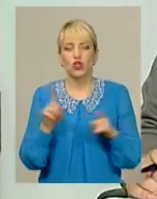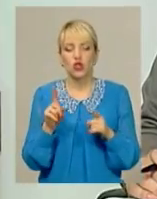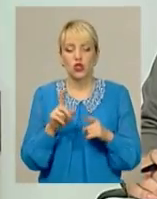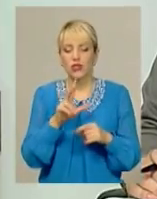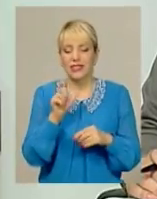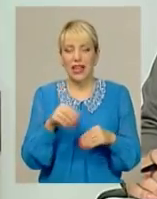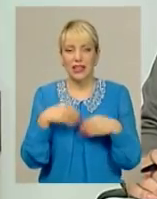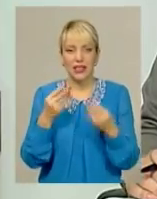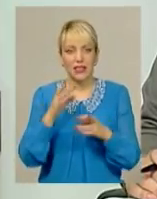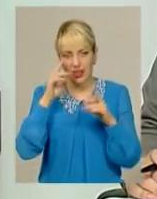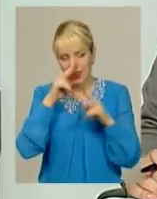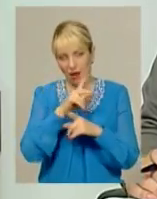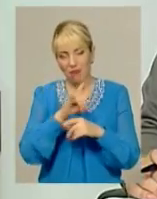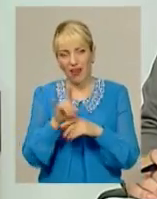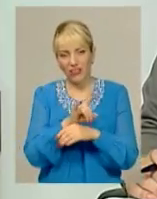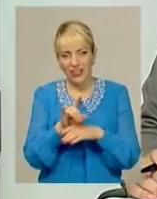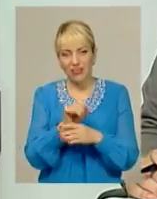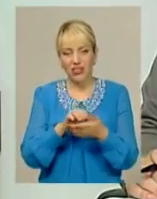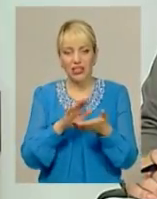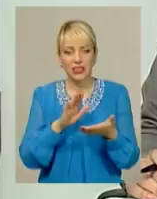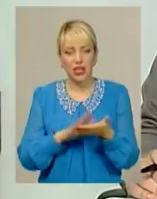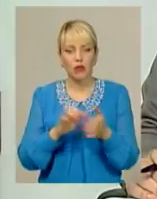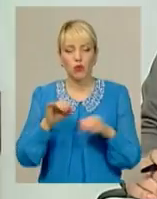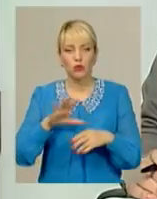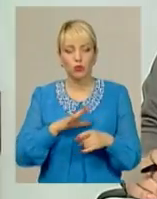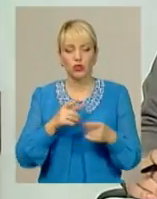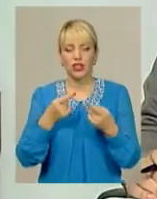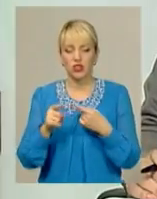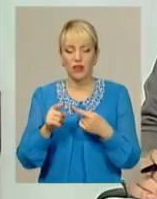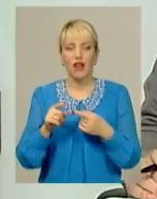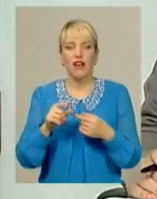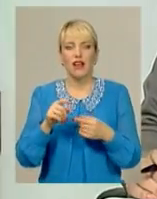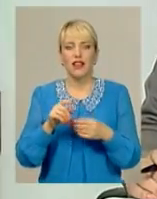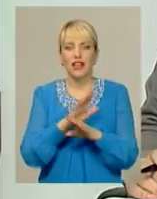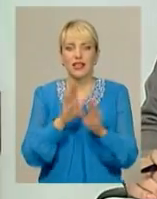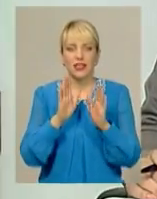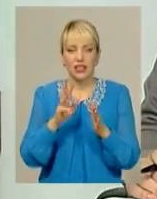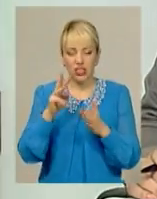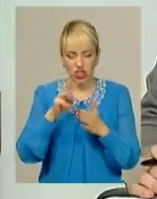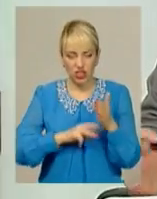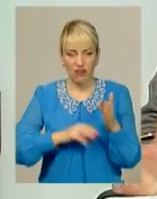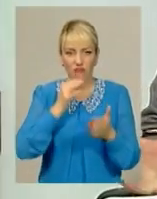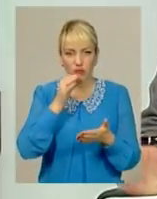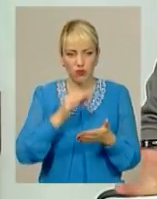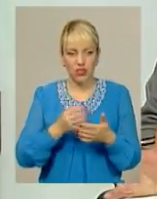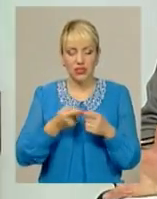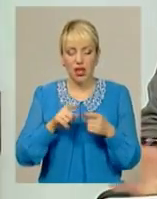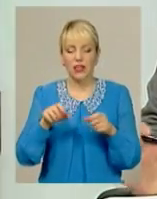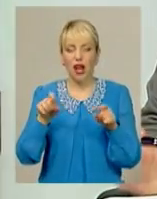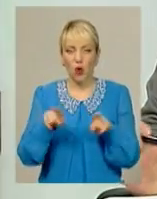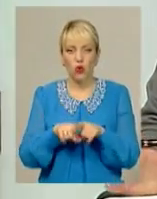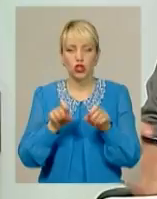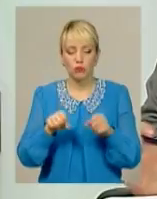поплатитися штрафом. Які це суми і чи є якась інша відповідальність? Не тільки штрафом, почну з кінця. Це може бути також кримінальна